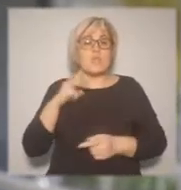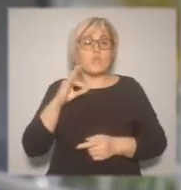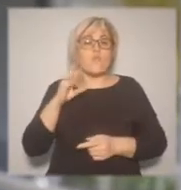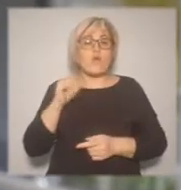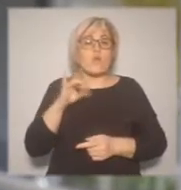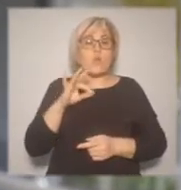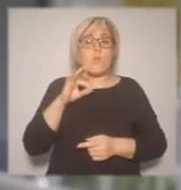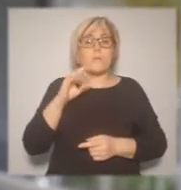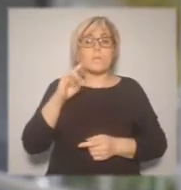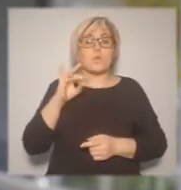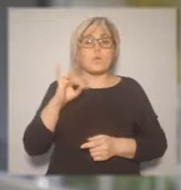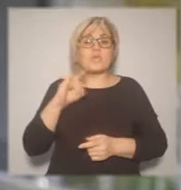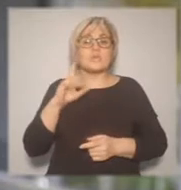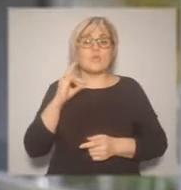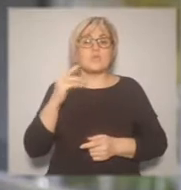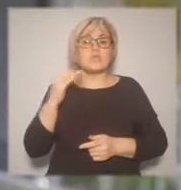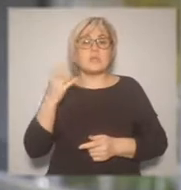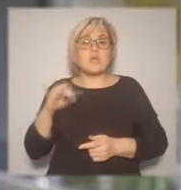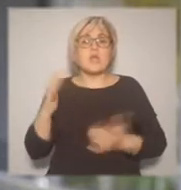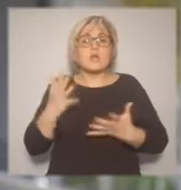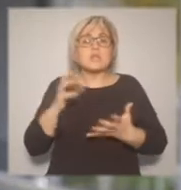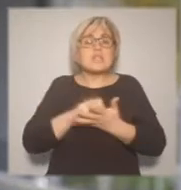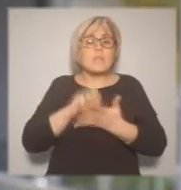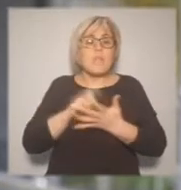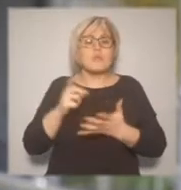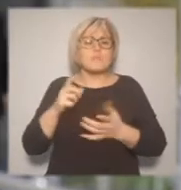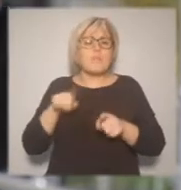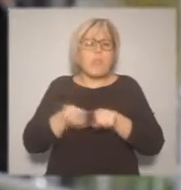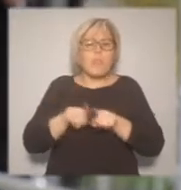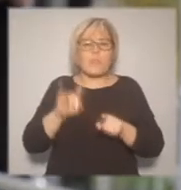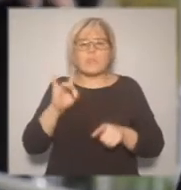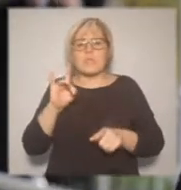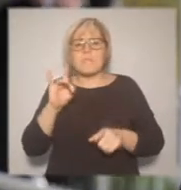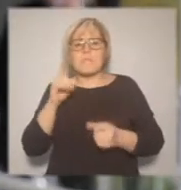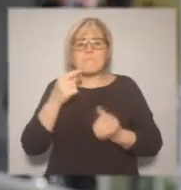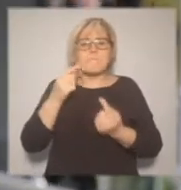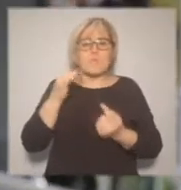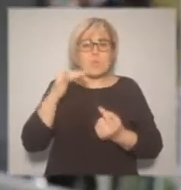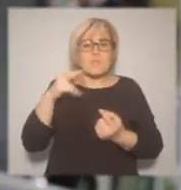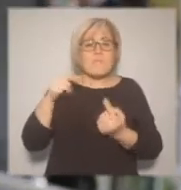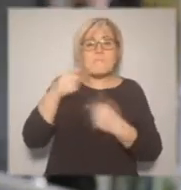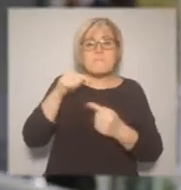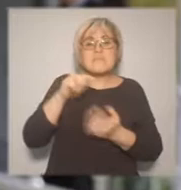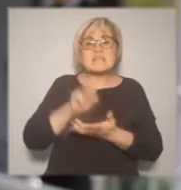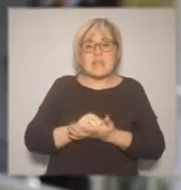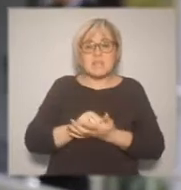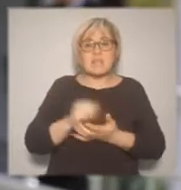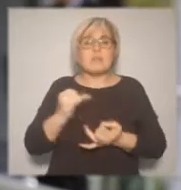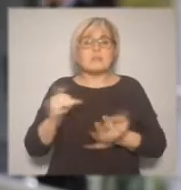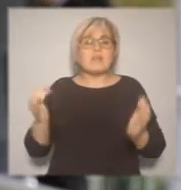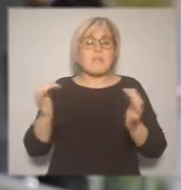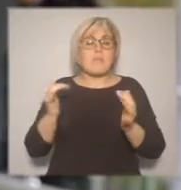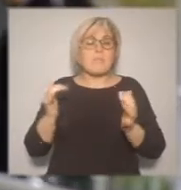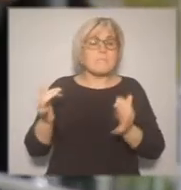к сожалению, немного таких энергичных людей, кто готов вести за собой. Вот именно рядом с такими людьми